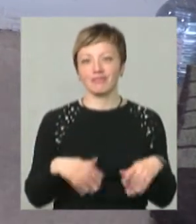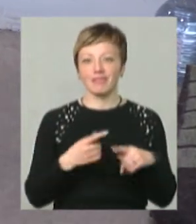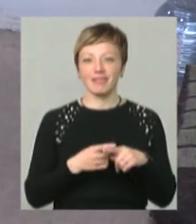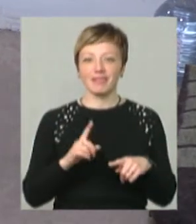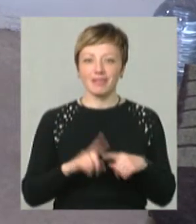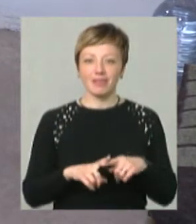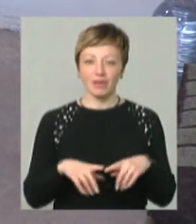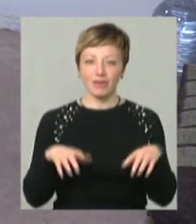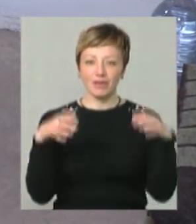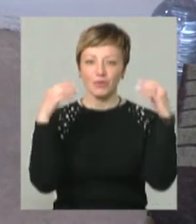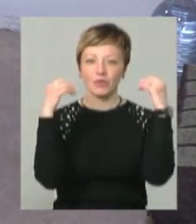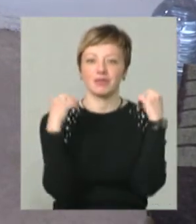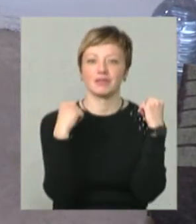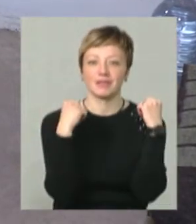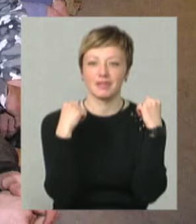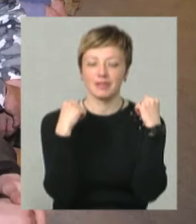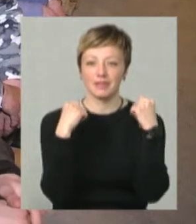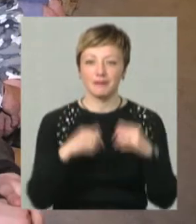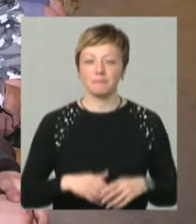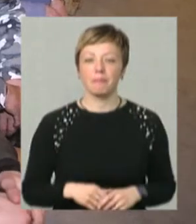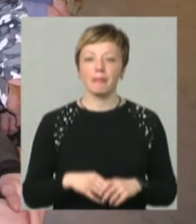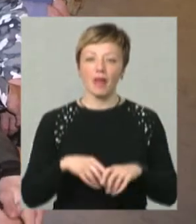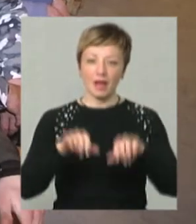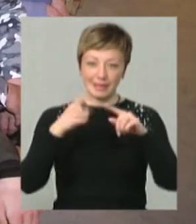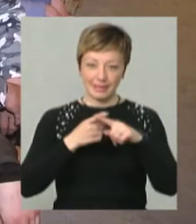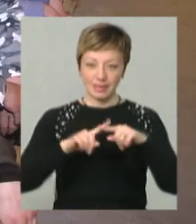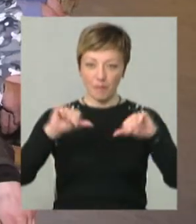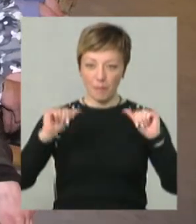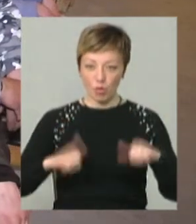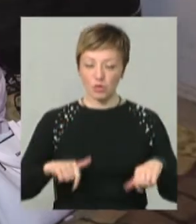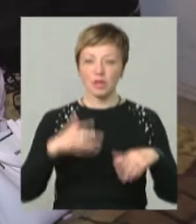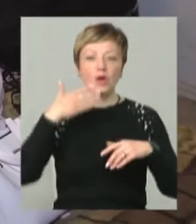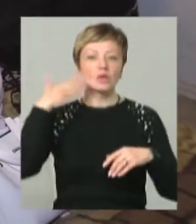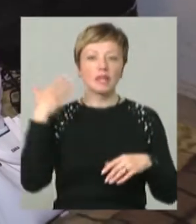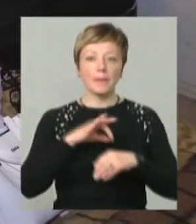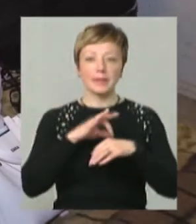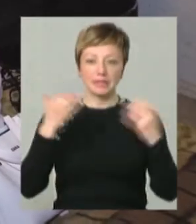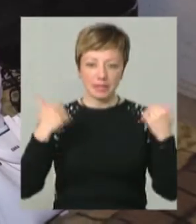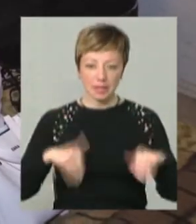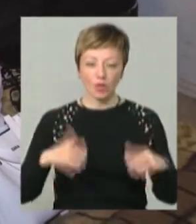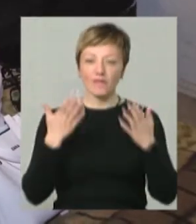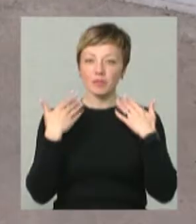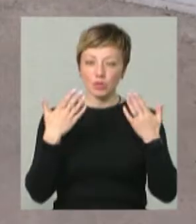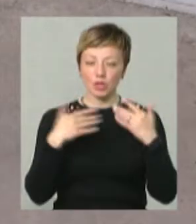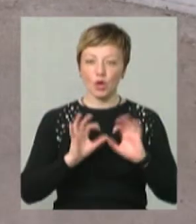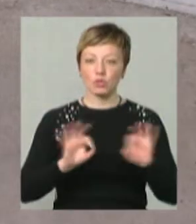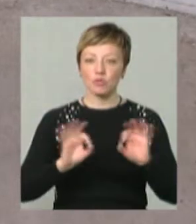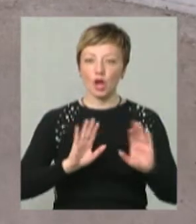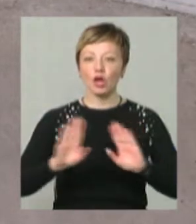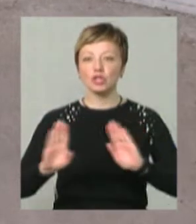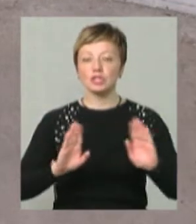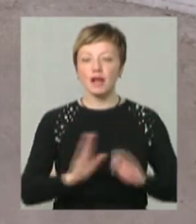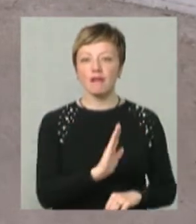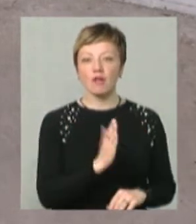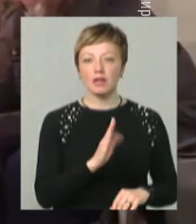поклали руки на лікті. Поза їздового допомагає людині розслабити тіло та добряче відпочити, розповідає режисер